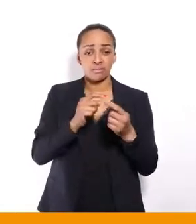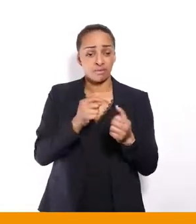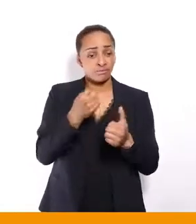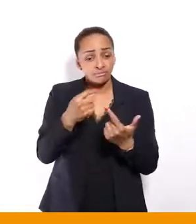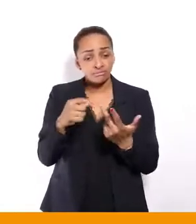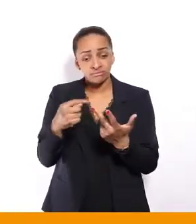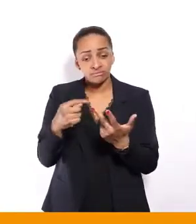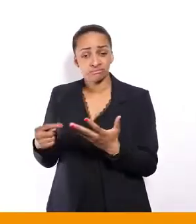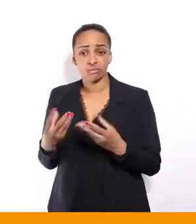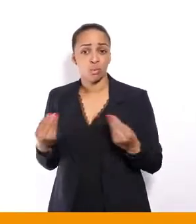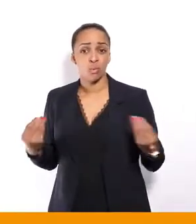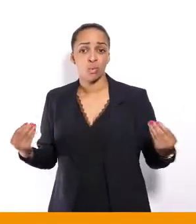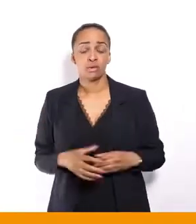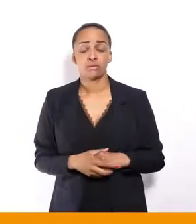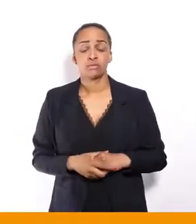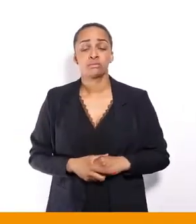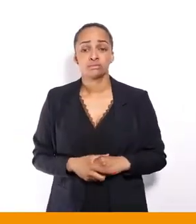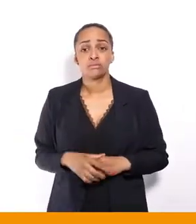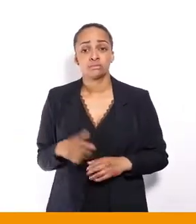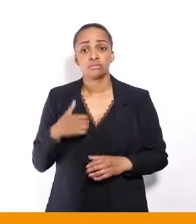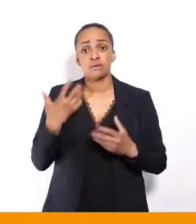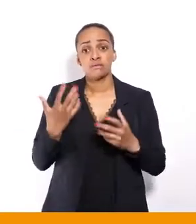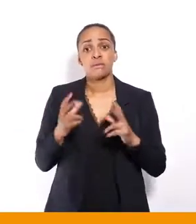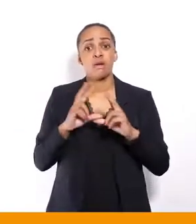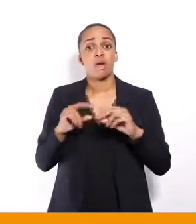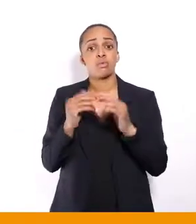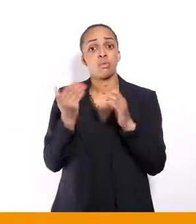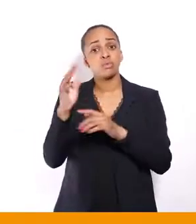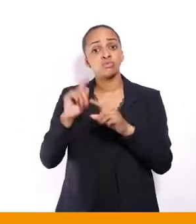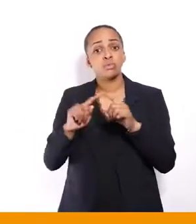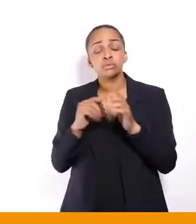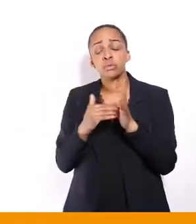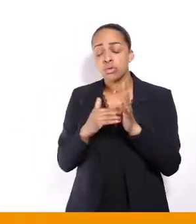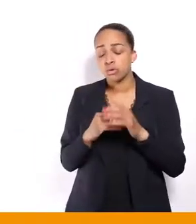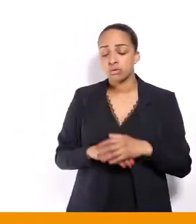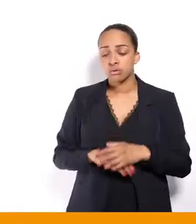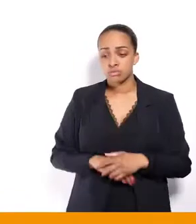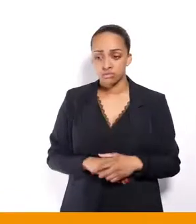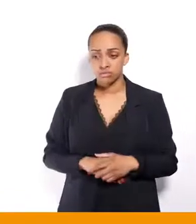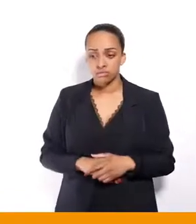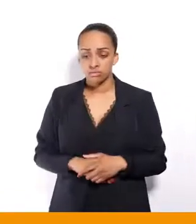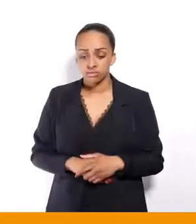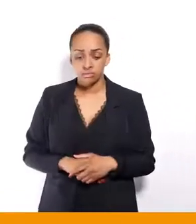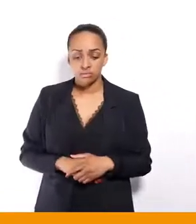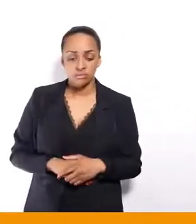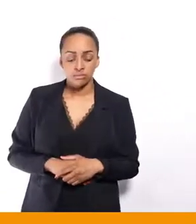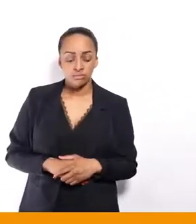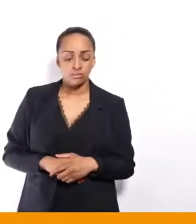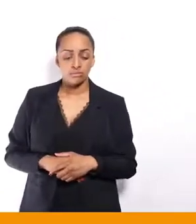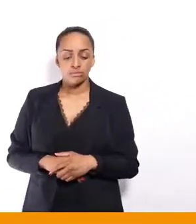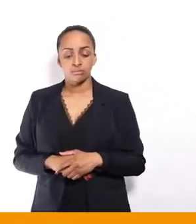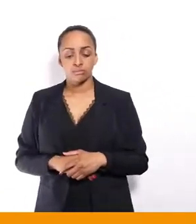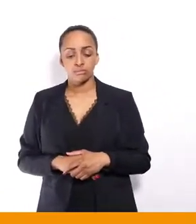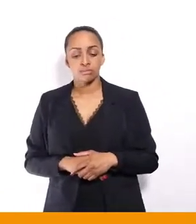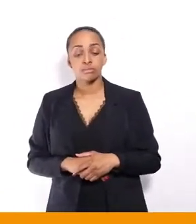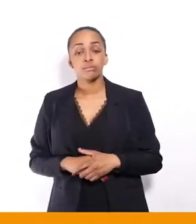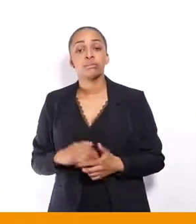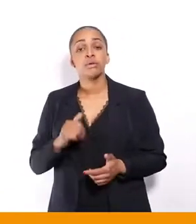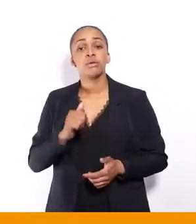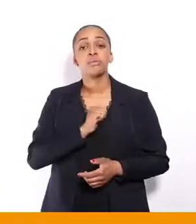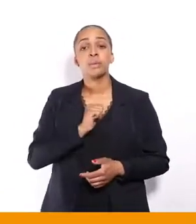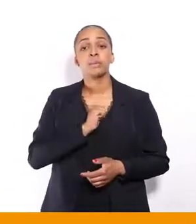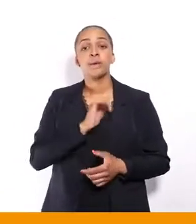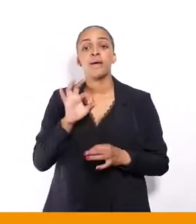aspect que je voudrais raconter,'est… Voilà, moi, je demandais à mes camarades de l